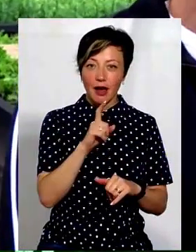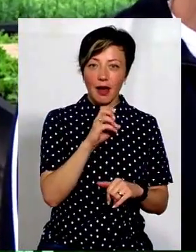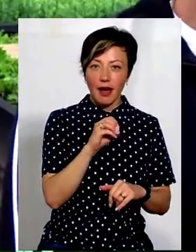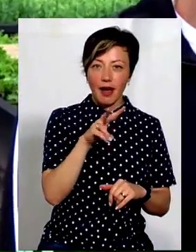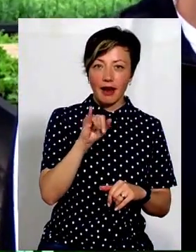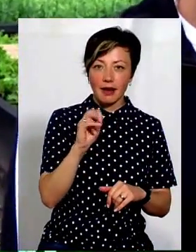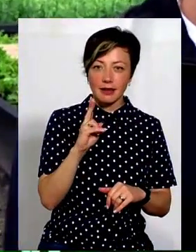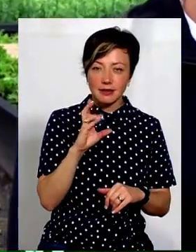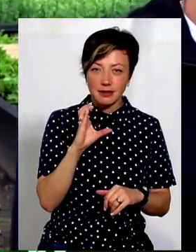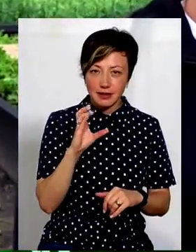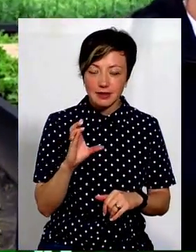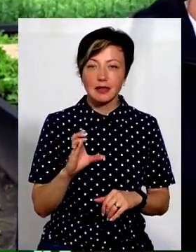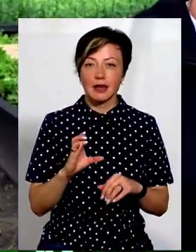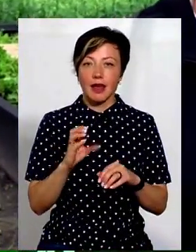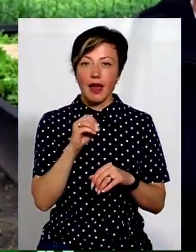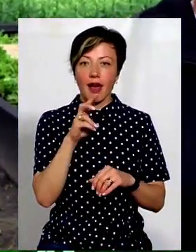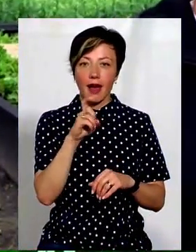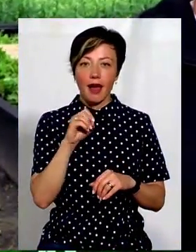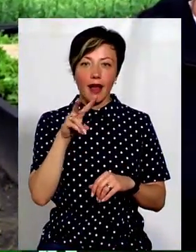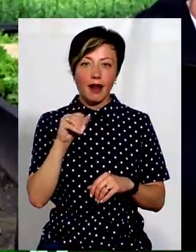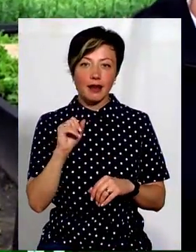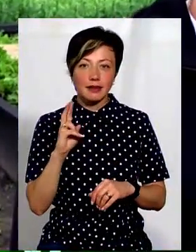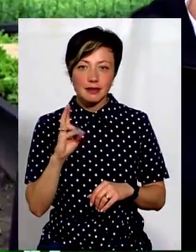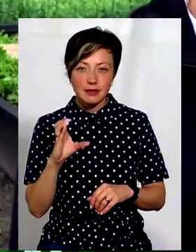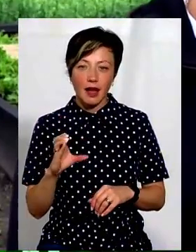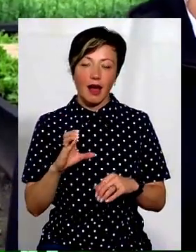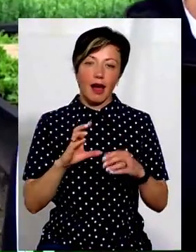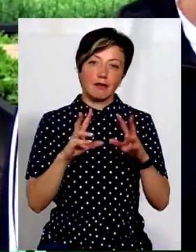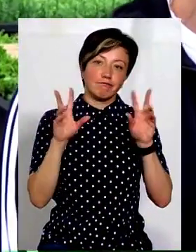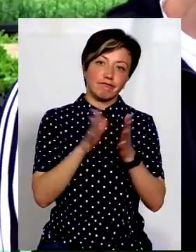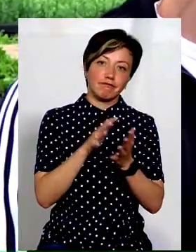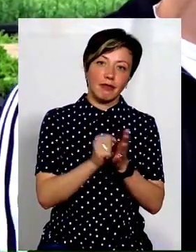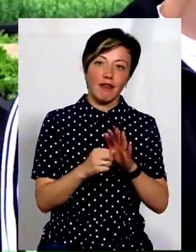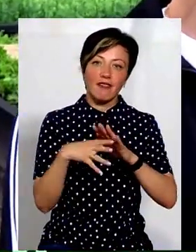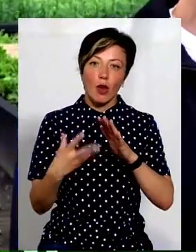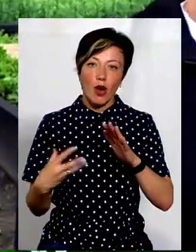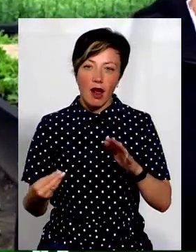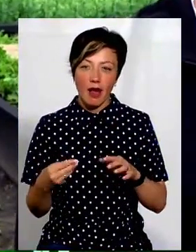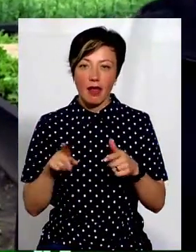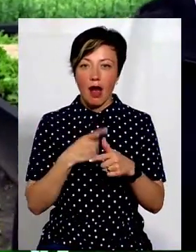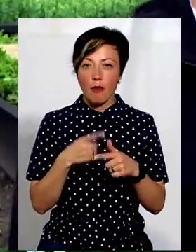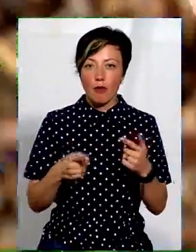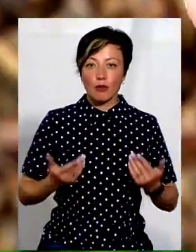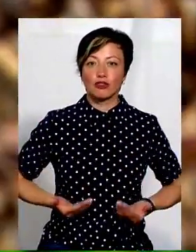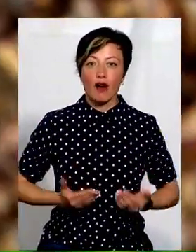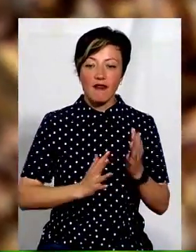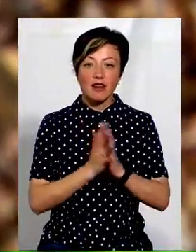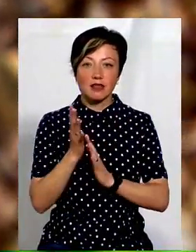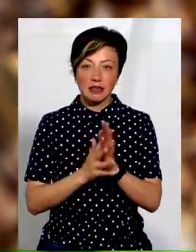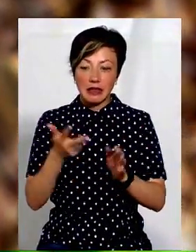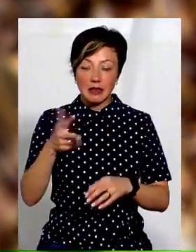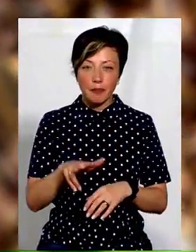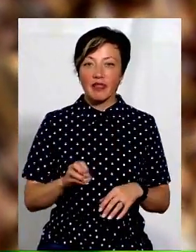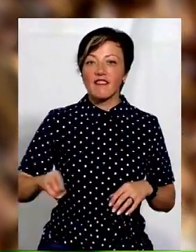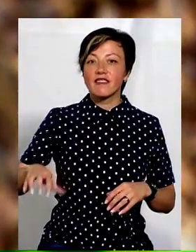есперса Максима та хелікс поматя, тобто це виноградний або, як в нас кажуть, дикий равлик, той, що проживає в нас в лісах. В Європі